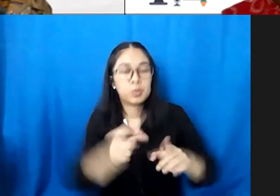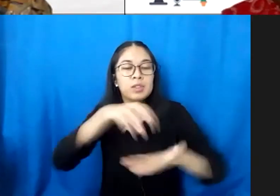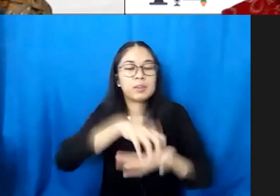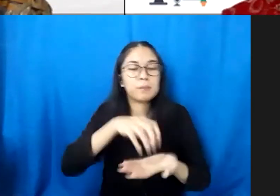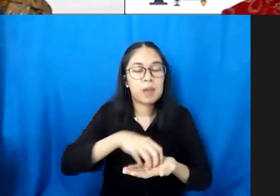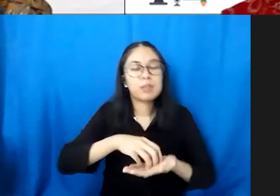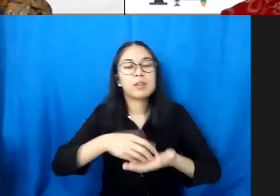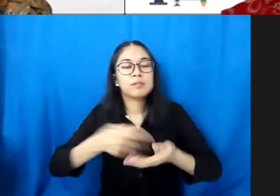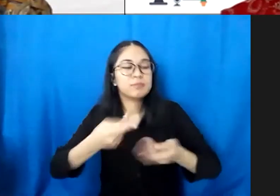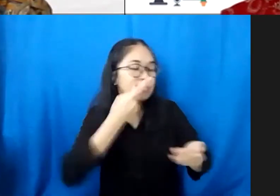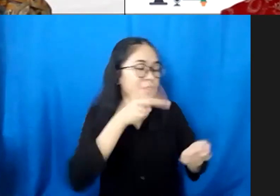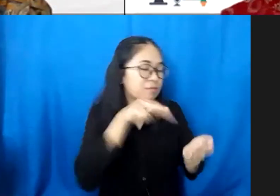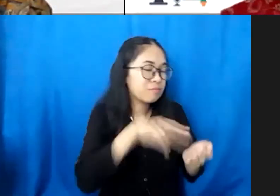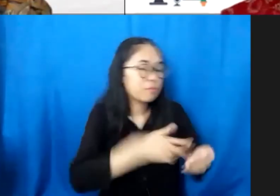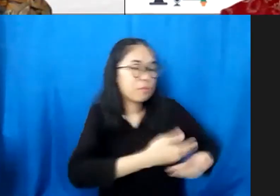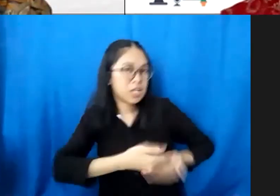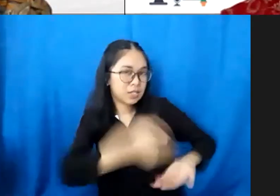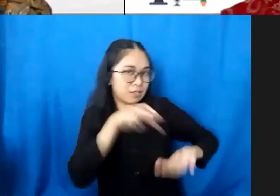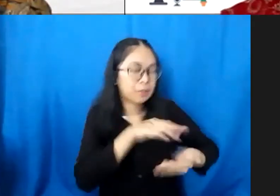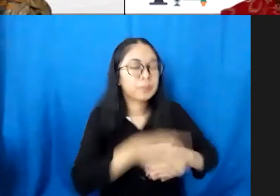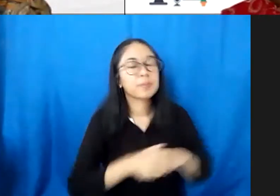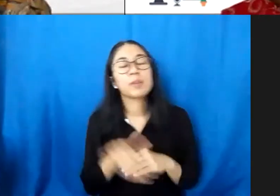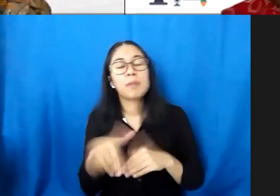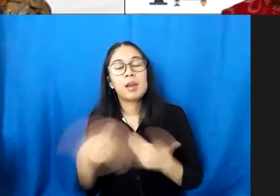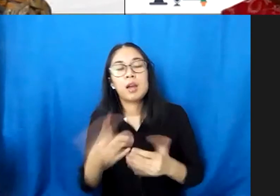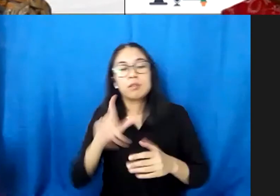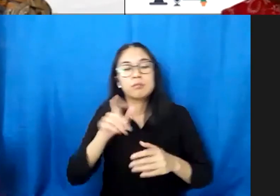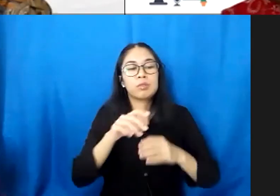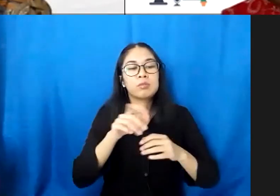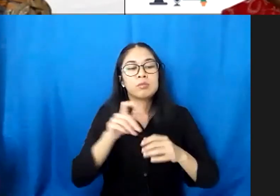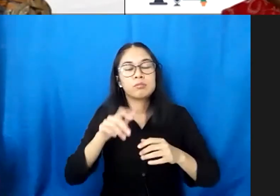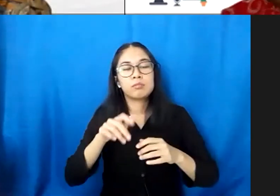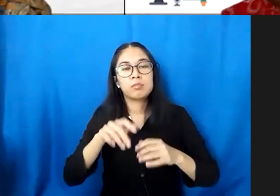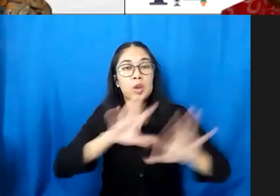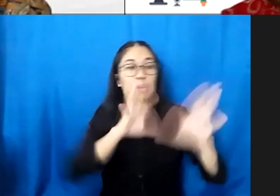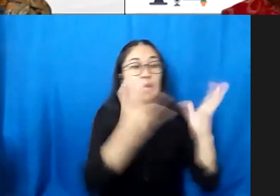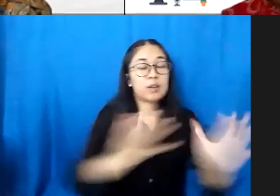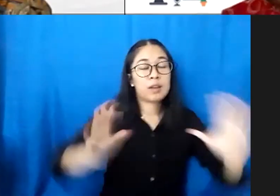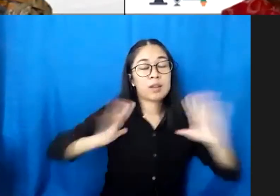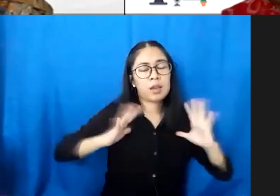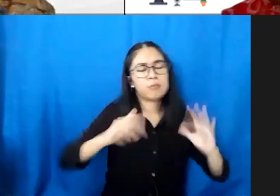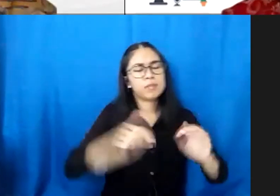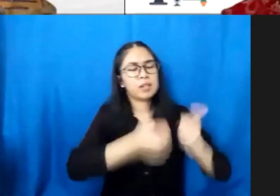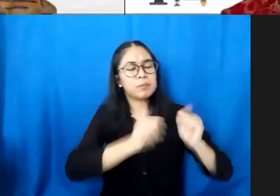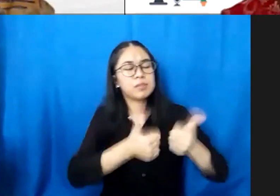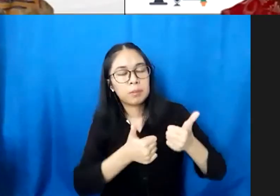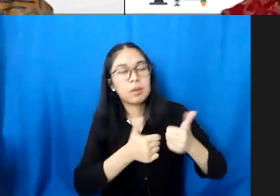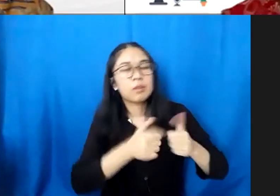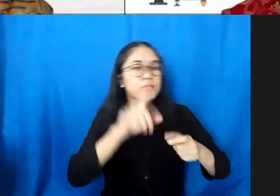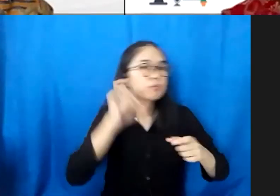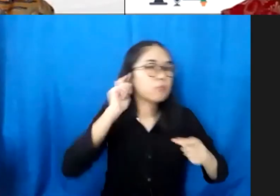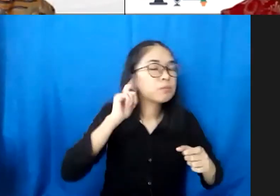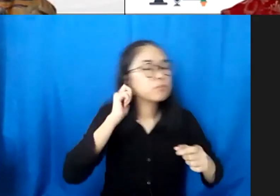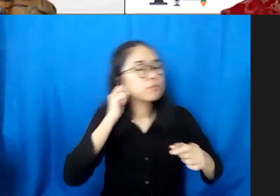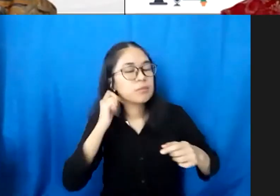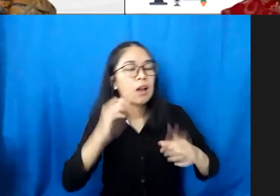keluarga kaya itu sudah bisa menyiapkan putra-putrinya untuk masuk 70% ke paut